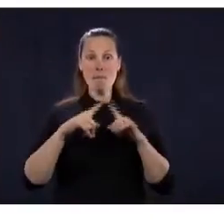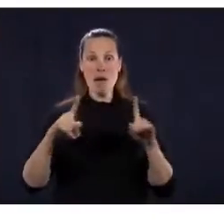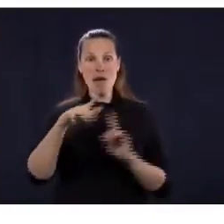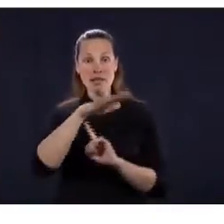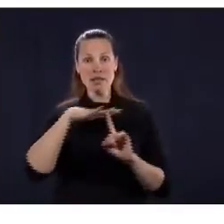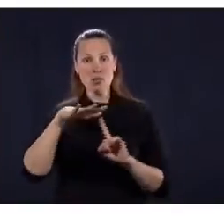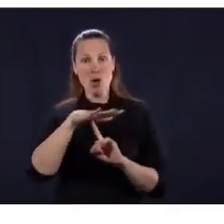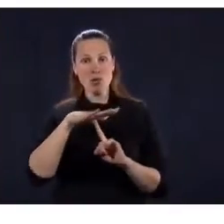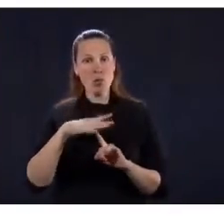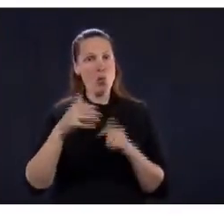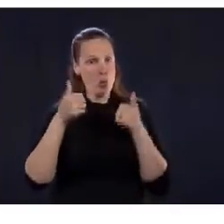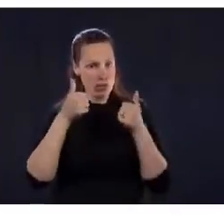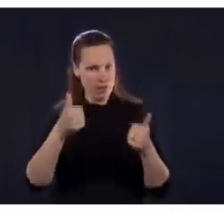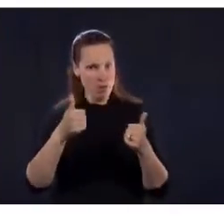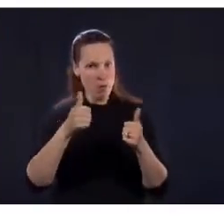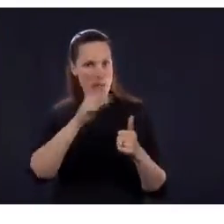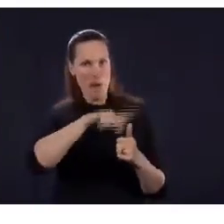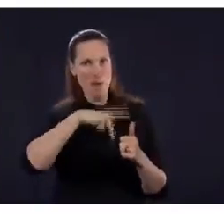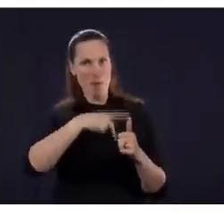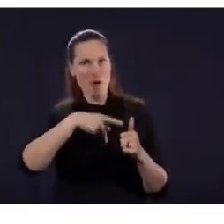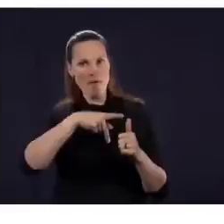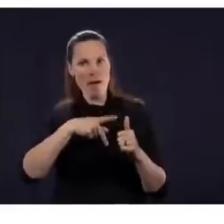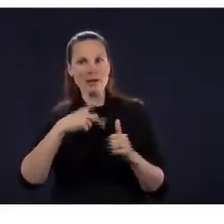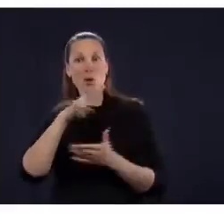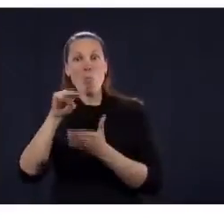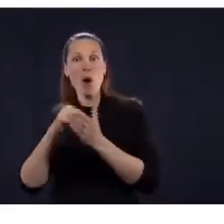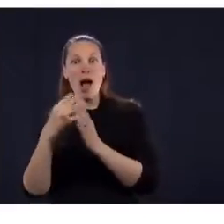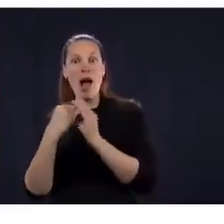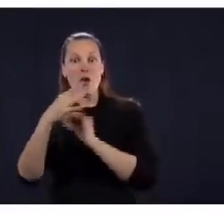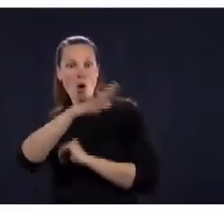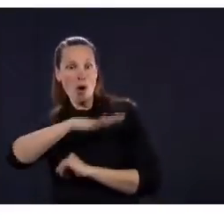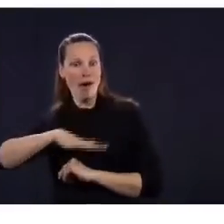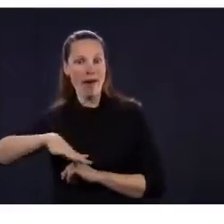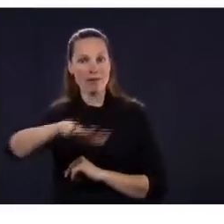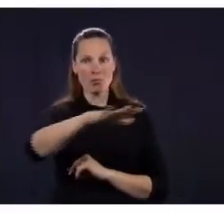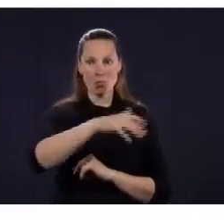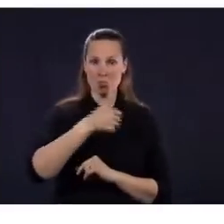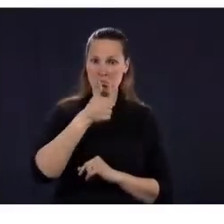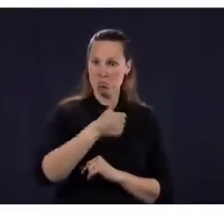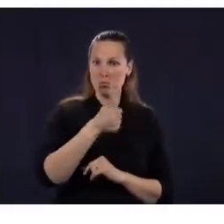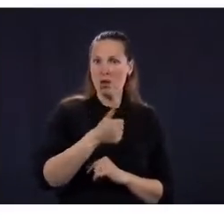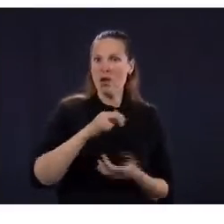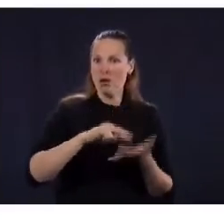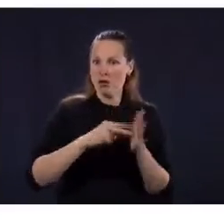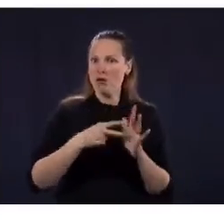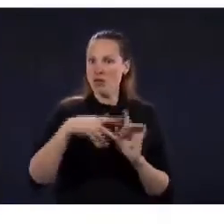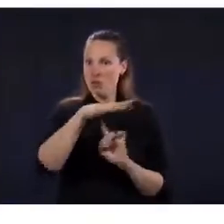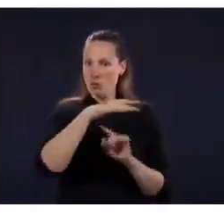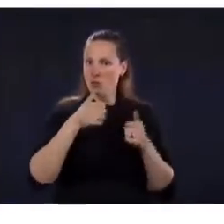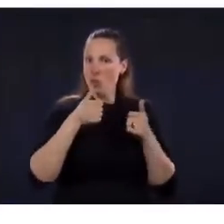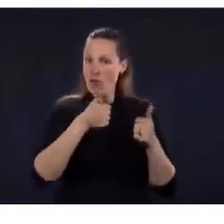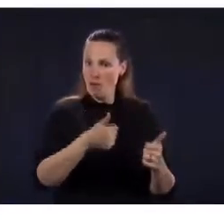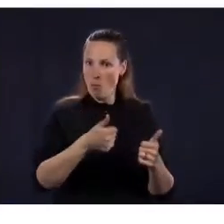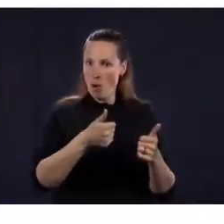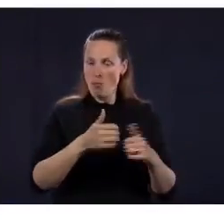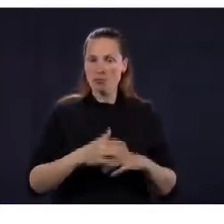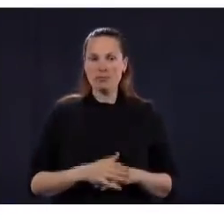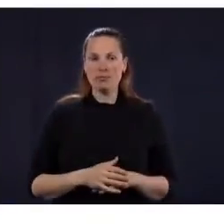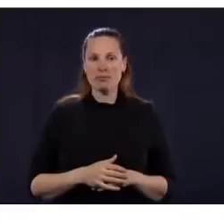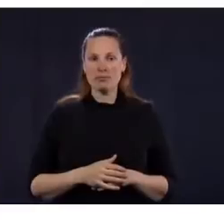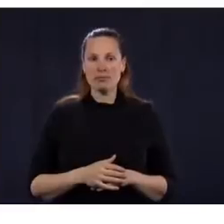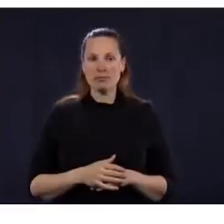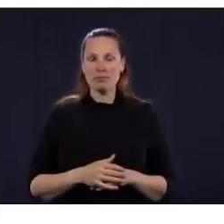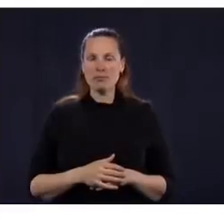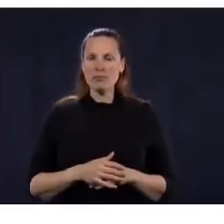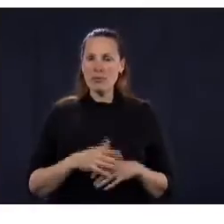consigne du 2 m de distance, 2 m entre les employés, 2 m avec les clients dans tous les